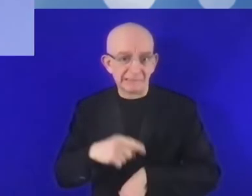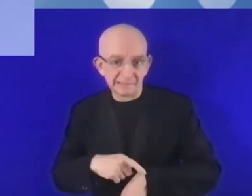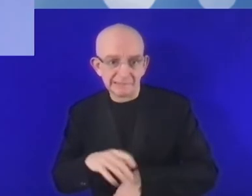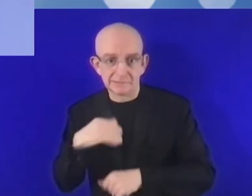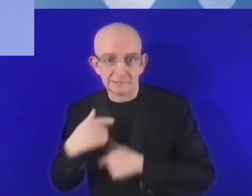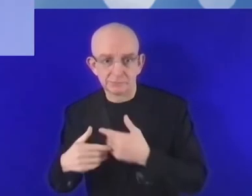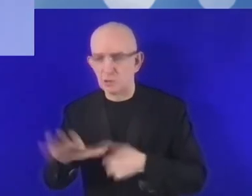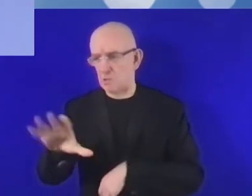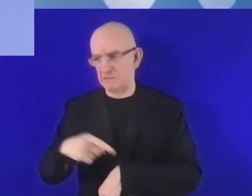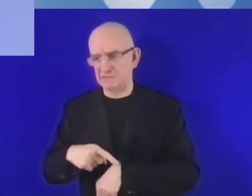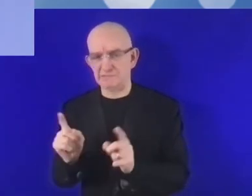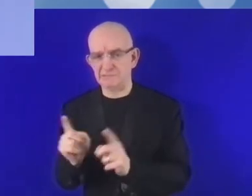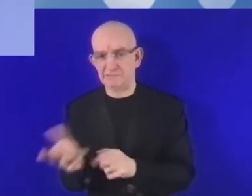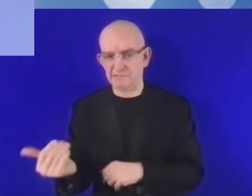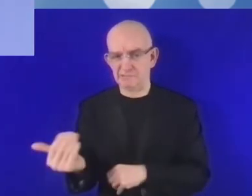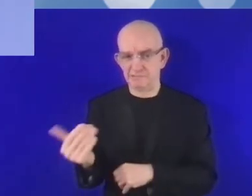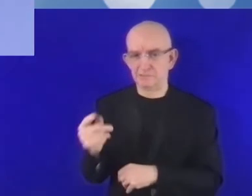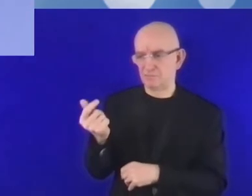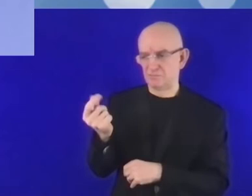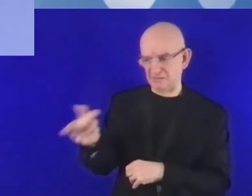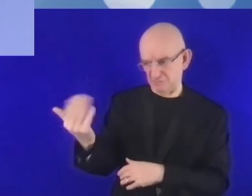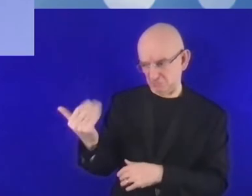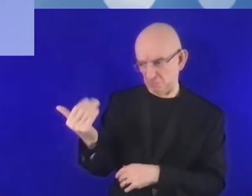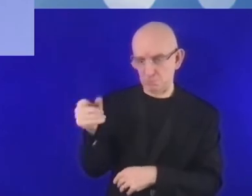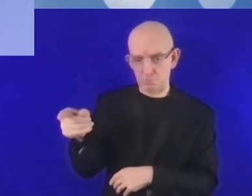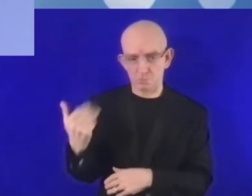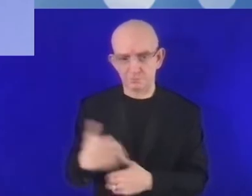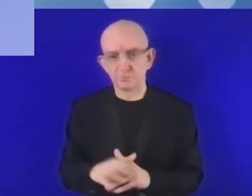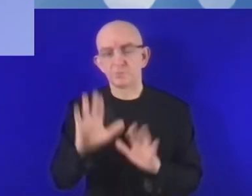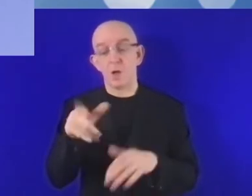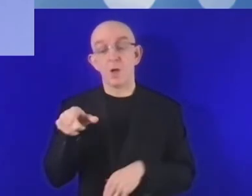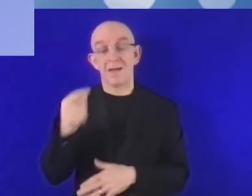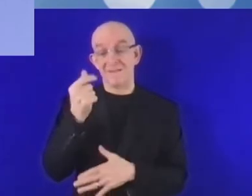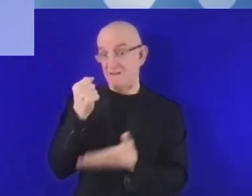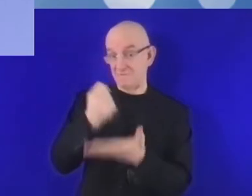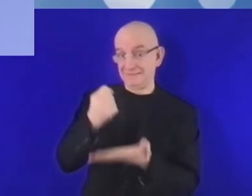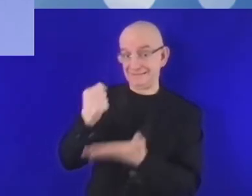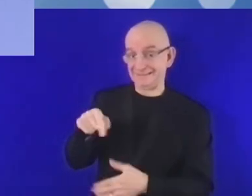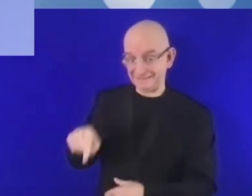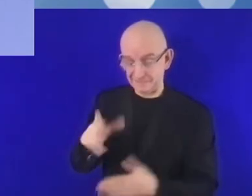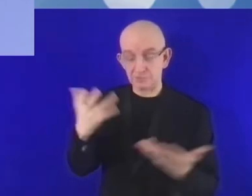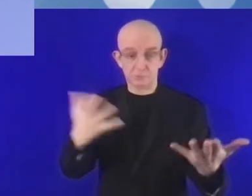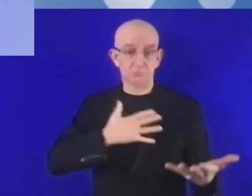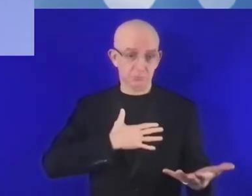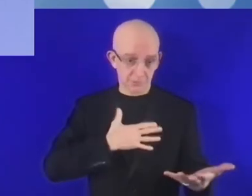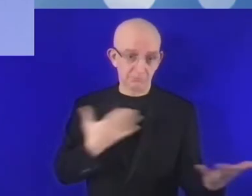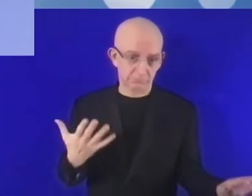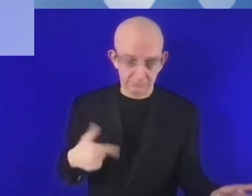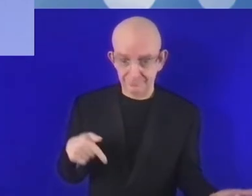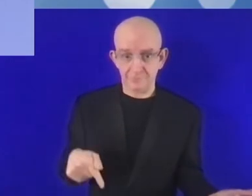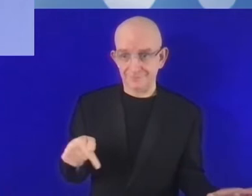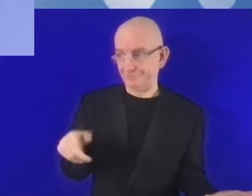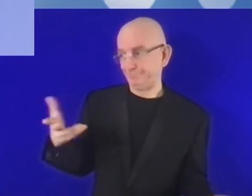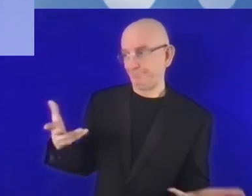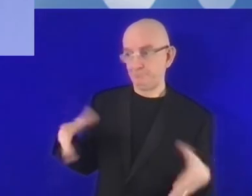finansowania. Tak, jeżeli chodzi o finansowanie, to ja oczywiście pochodzę z kraju rozwijającego się, a zatem finansowanie jest dla nas